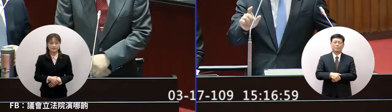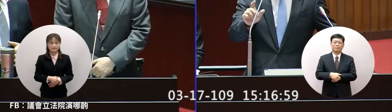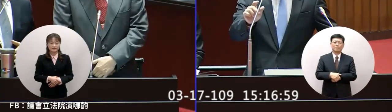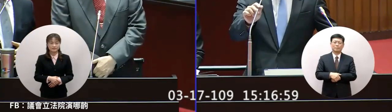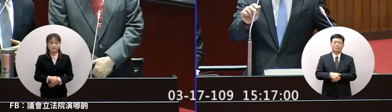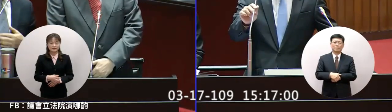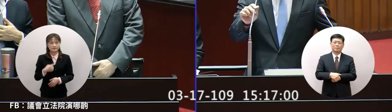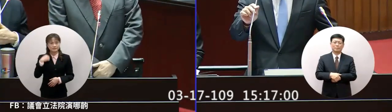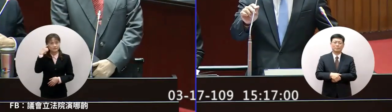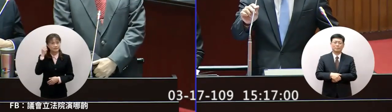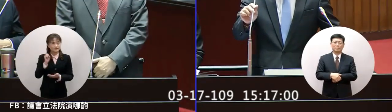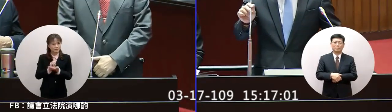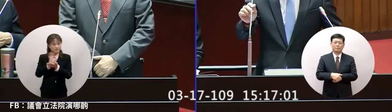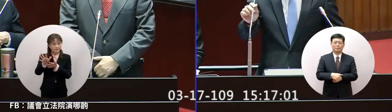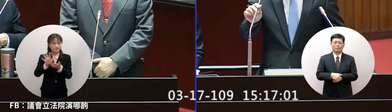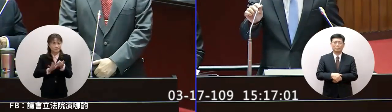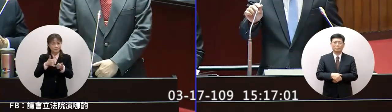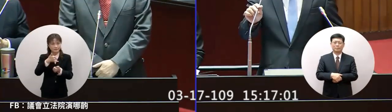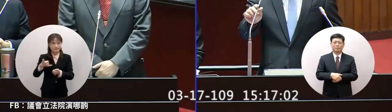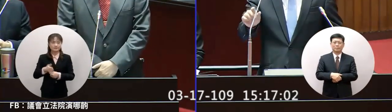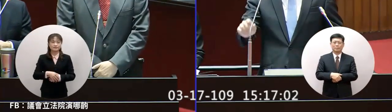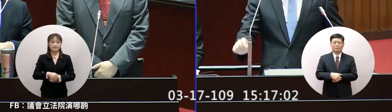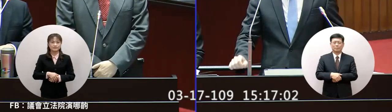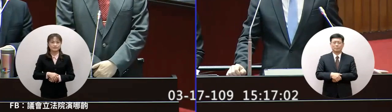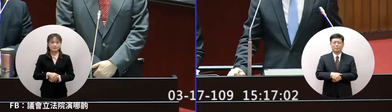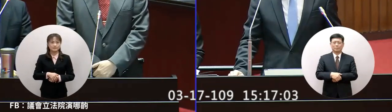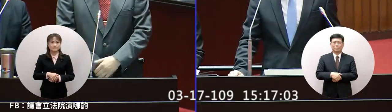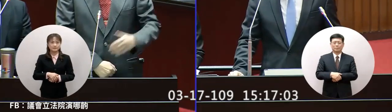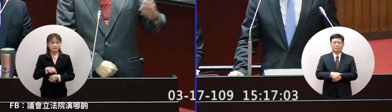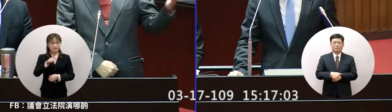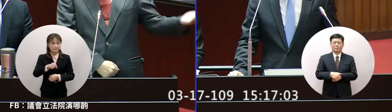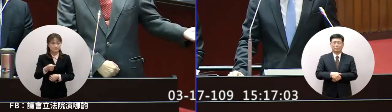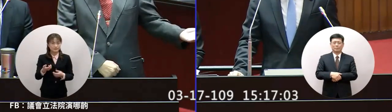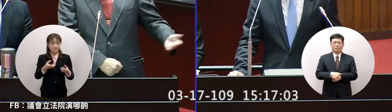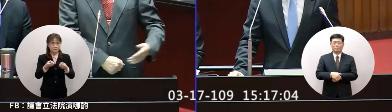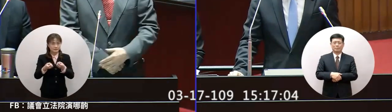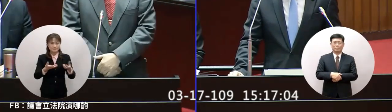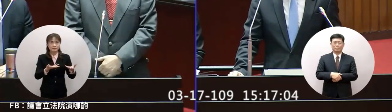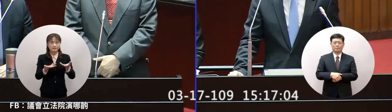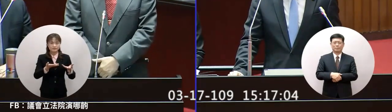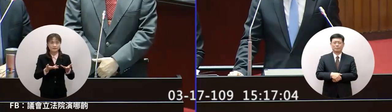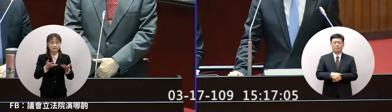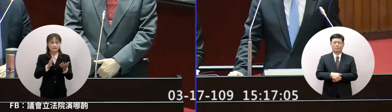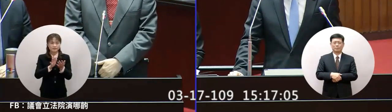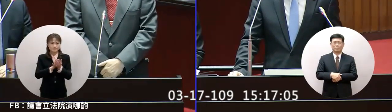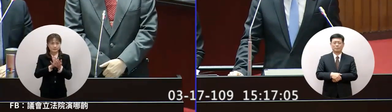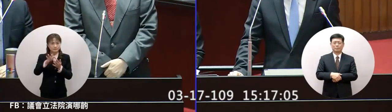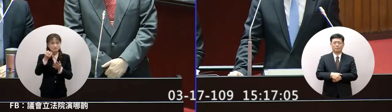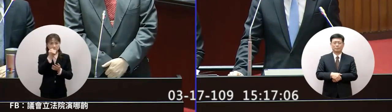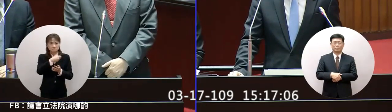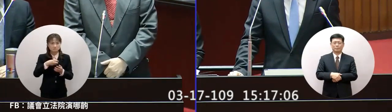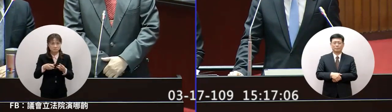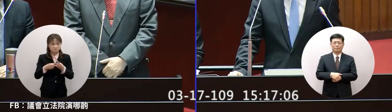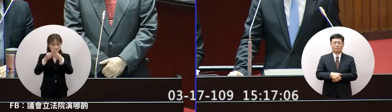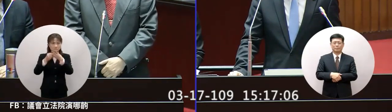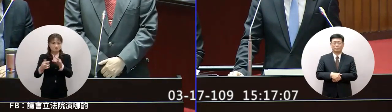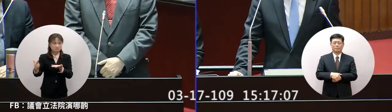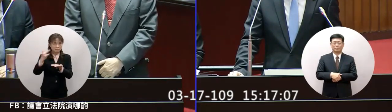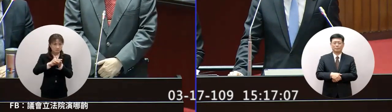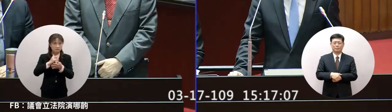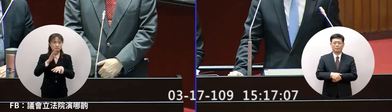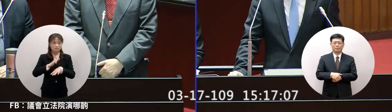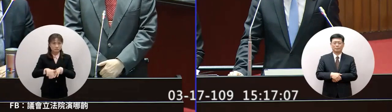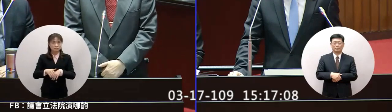我想跟委員報告因為這整個在協商後續還有第三波等等所以